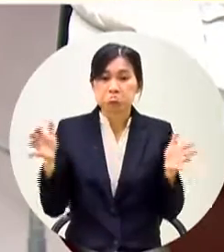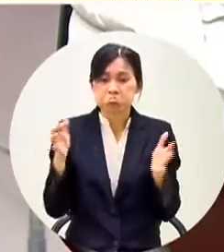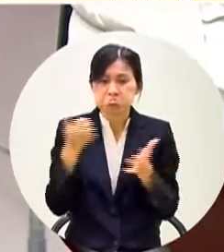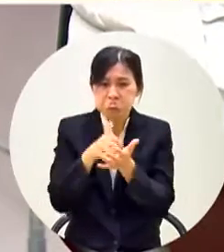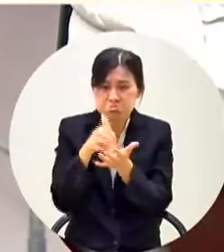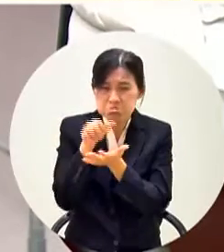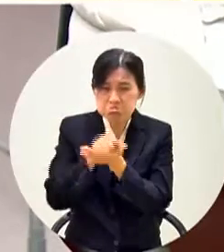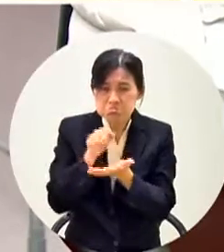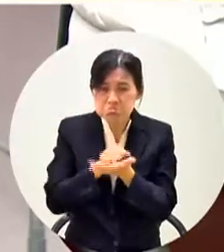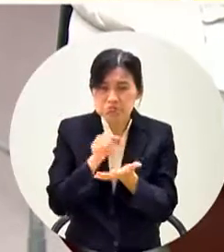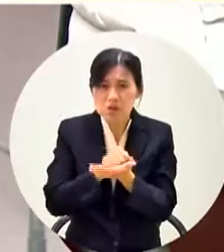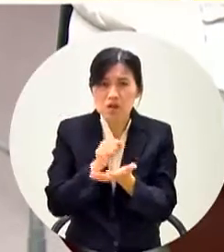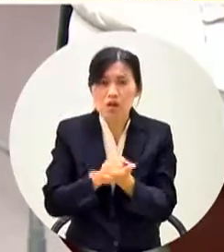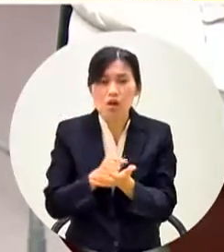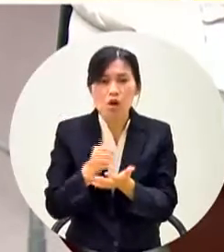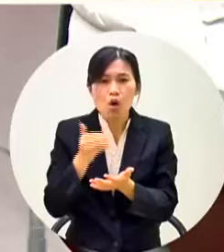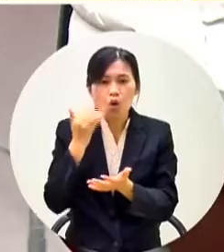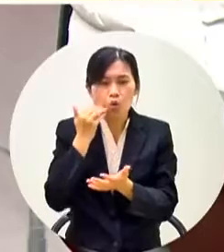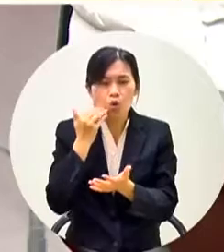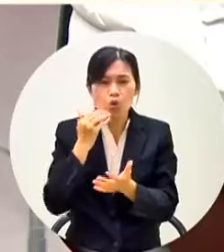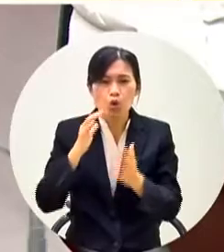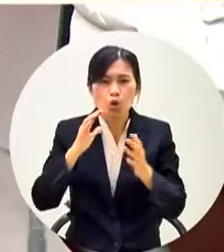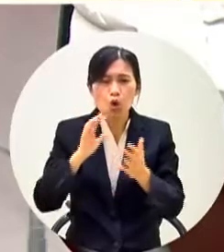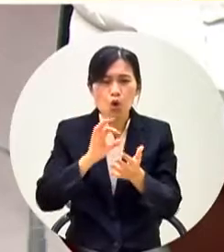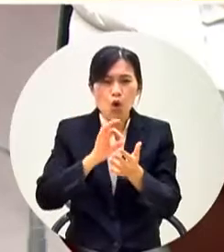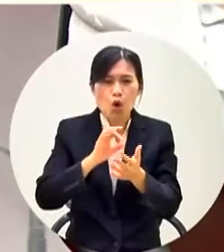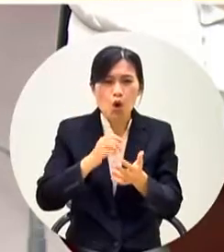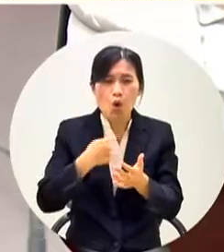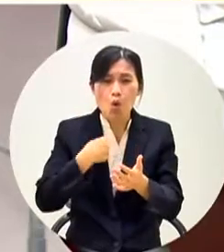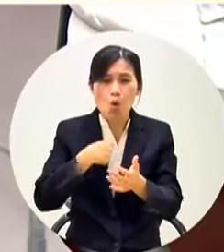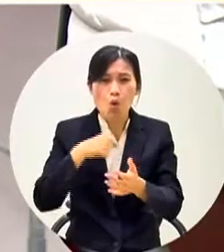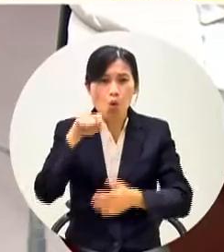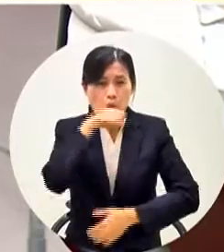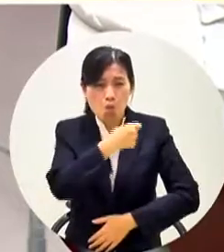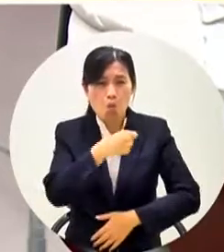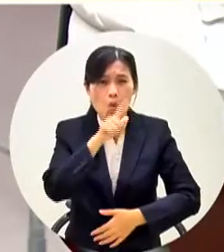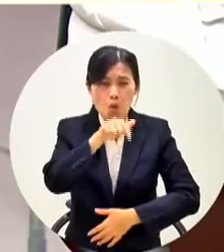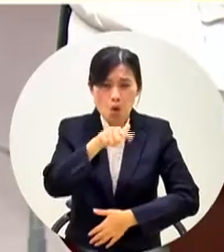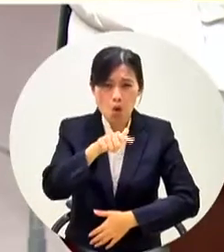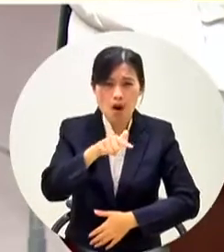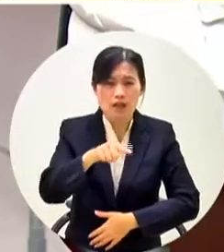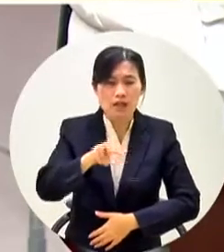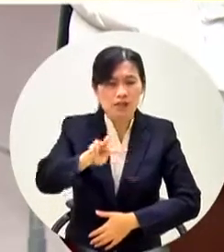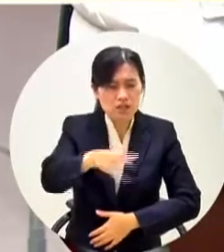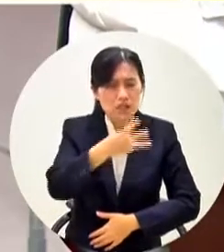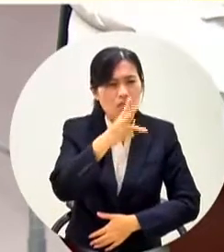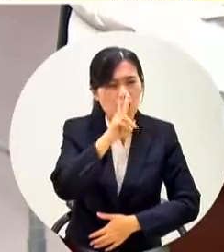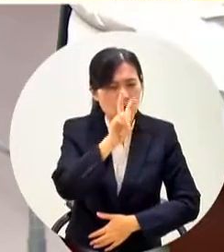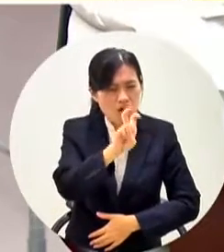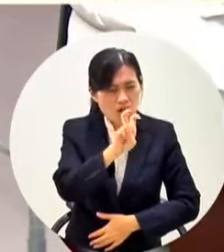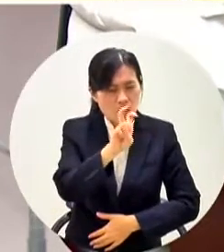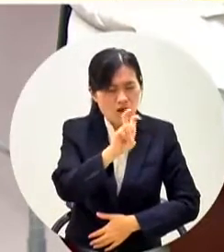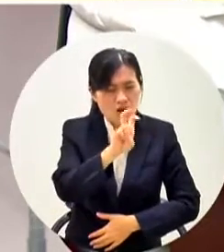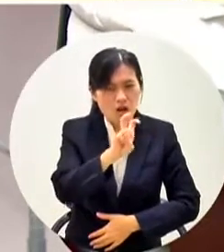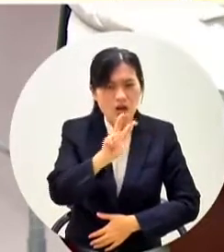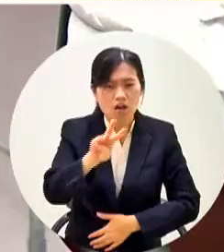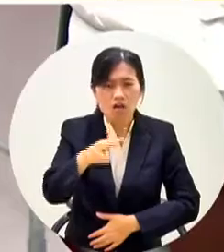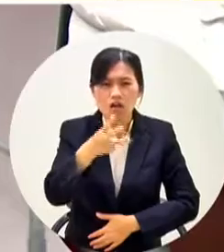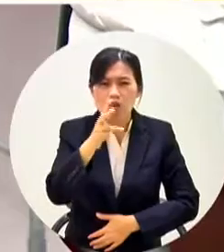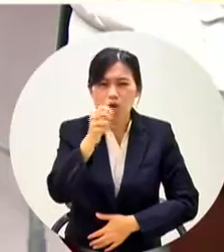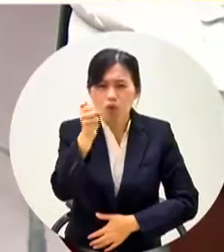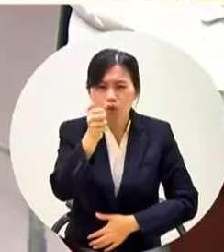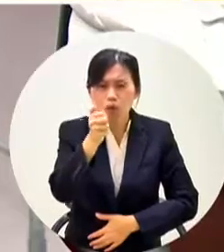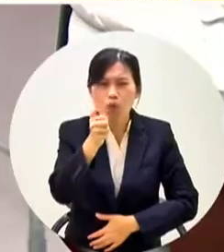用我們的中師的話三百二十塊到三百五十塊你們做不到像